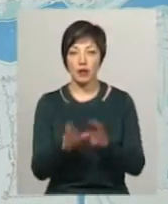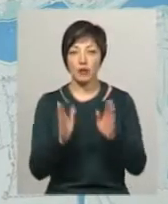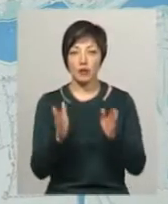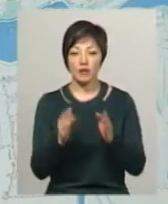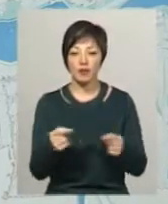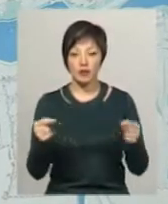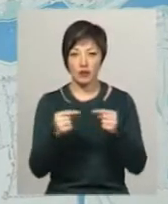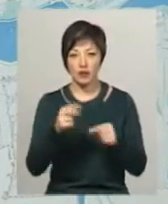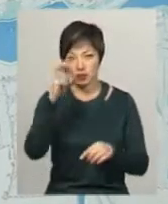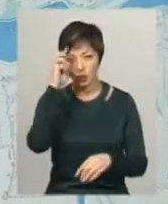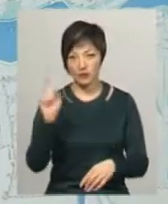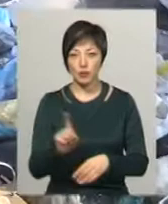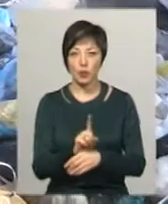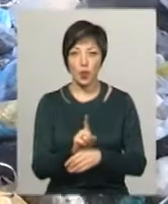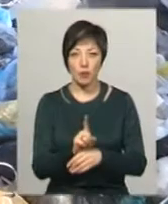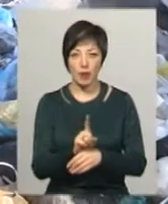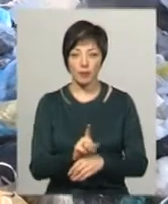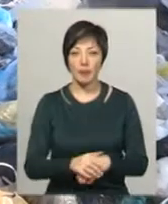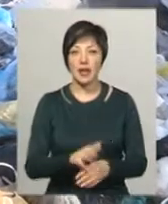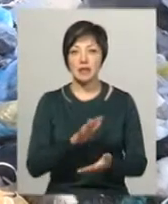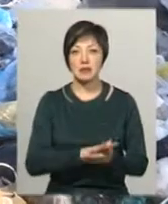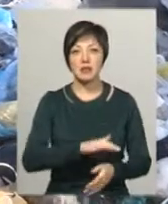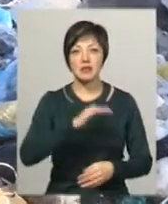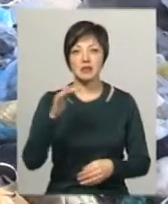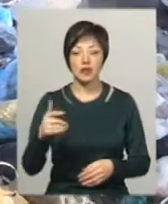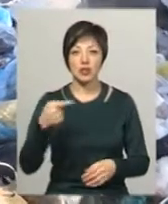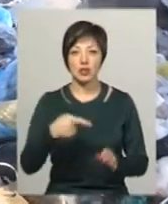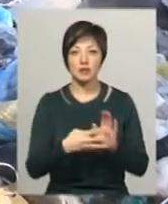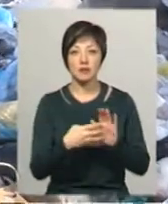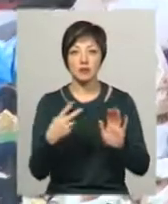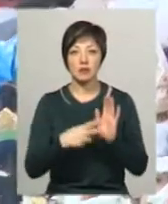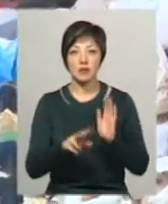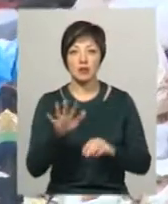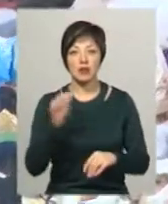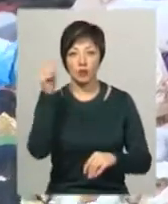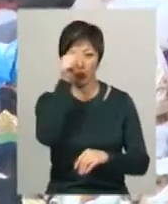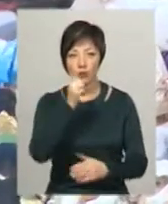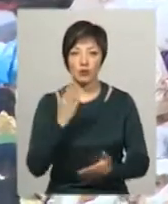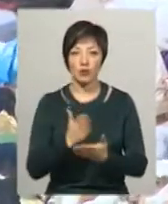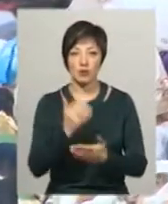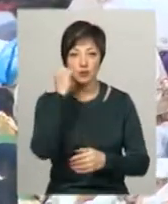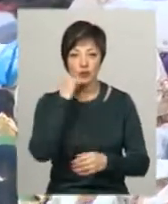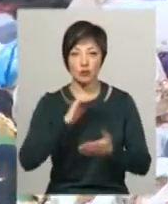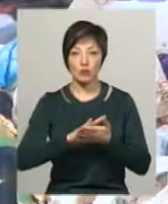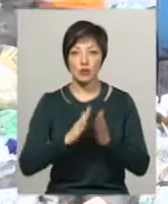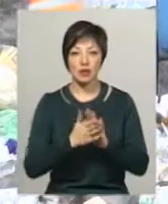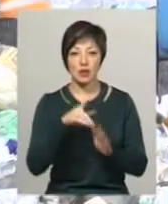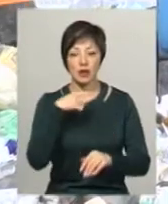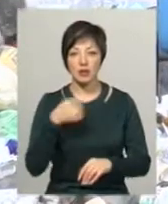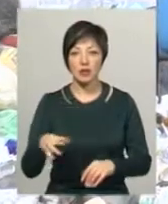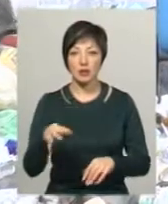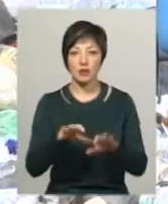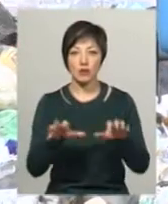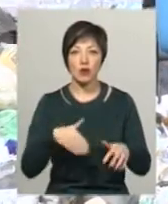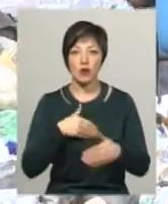відповідав державним нормам і стандартам. Сміттєзвалище з 1975 року знаходиться у застарілому стані, каже обласний голова